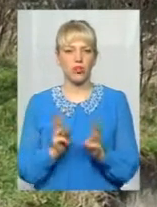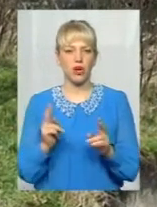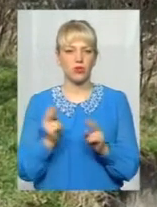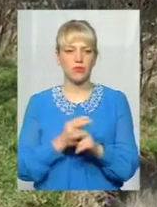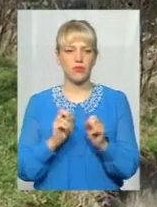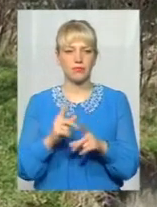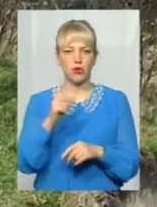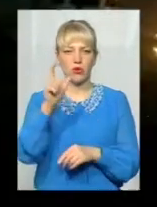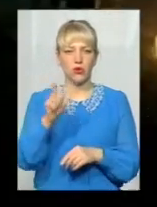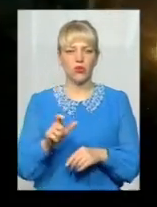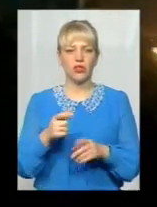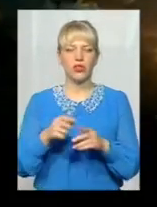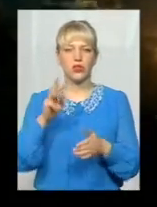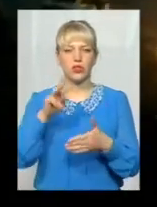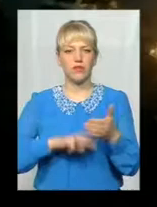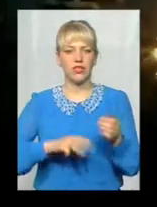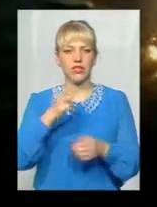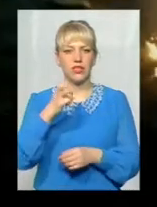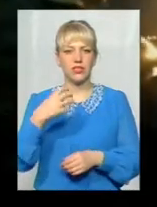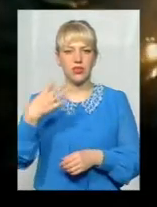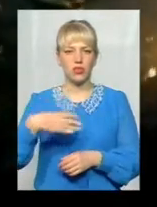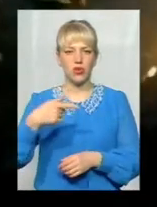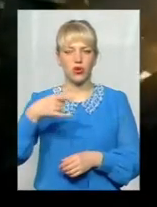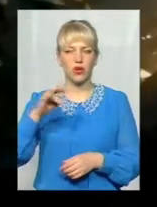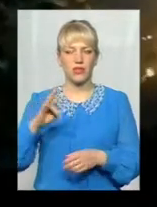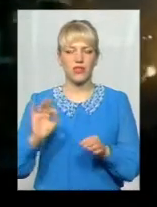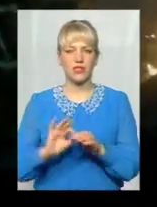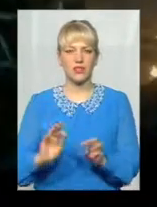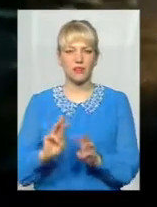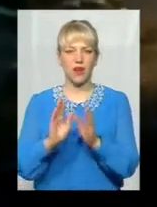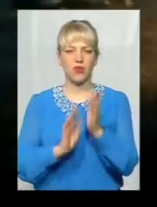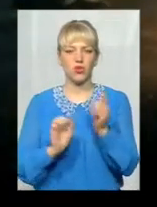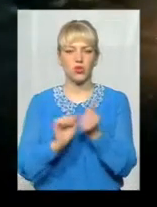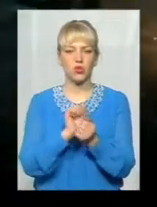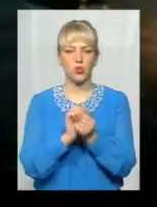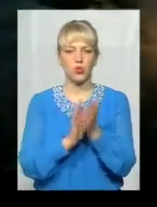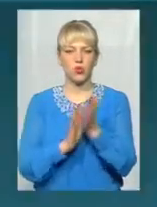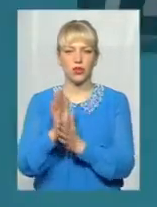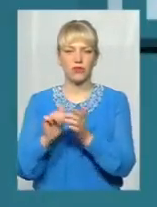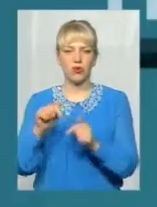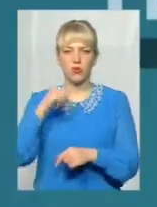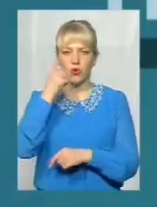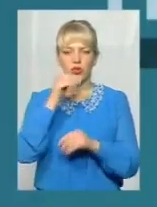оштрафували на 340 гривень за спалювання сухої трави. Цьогоріч жодного протоколу ще не складено.